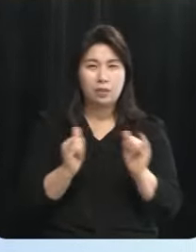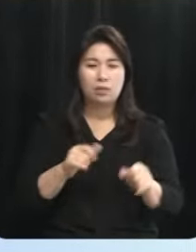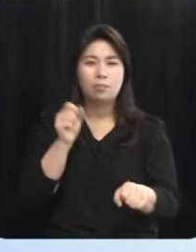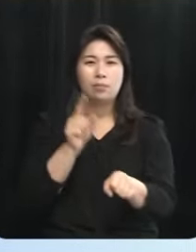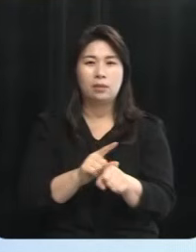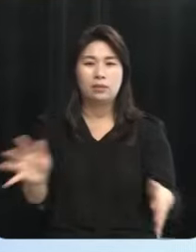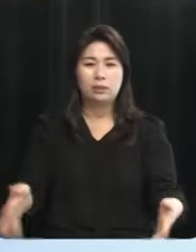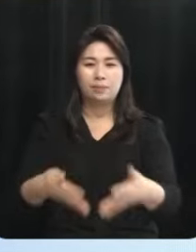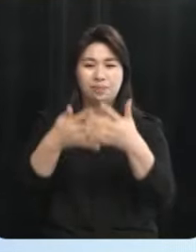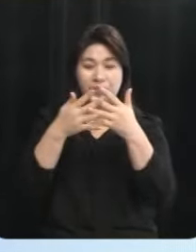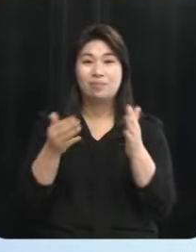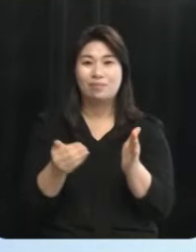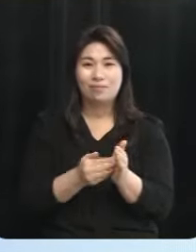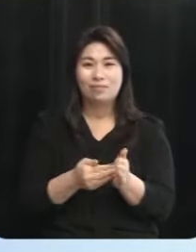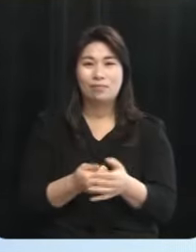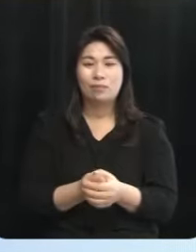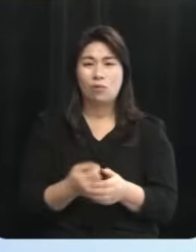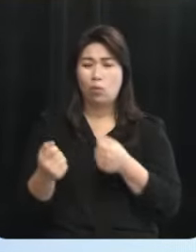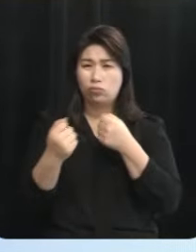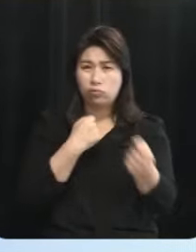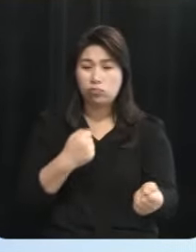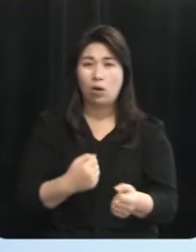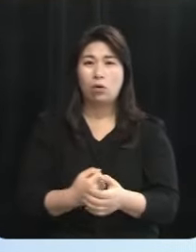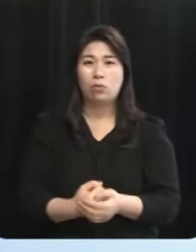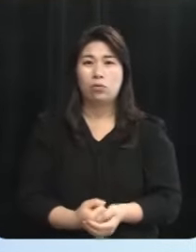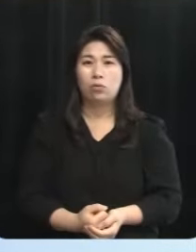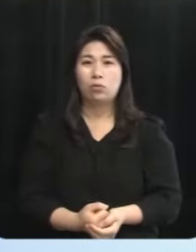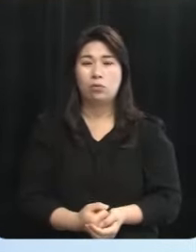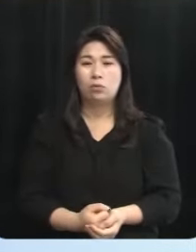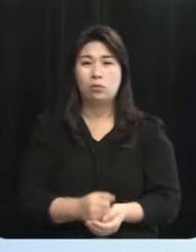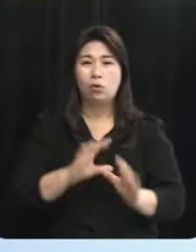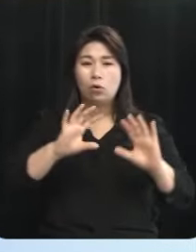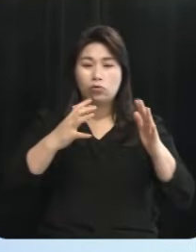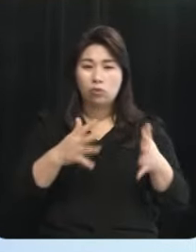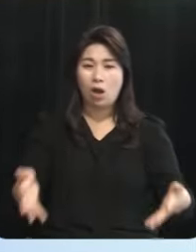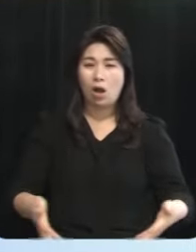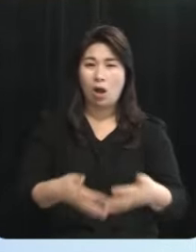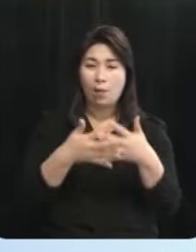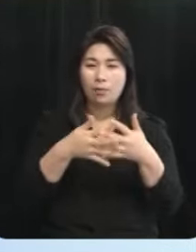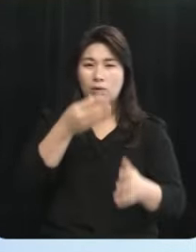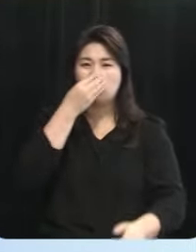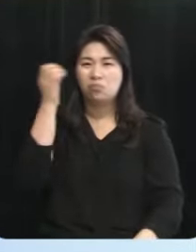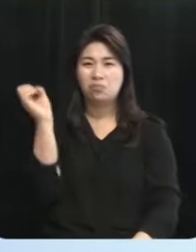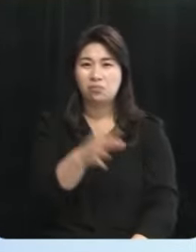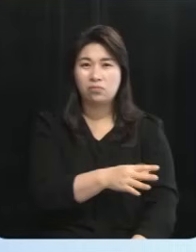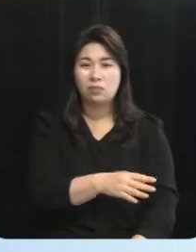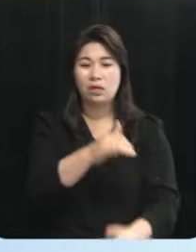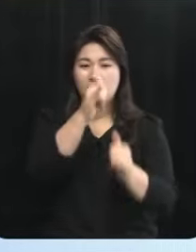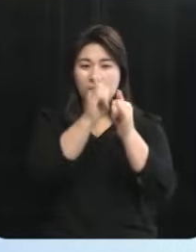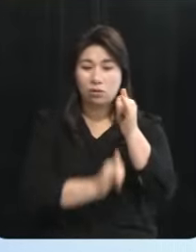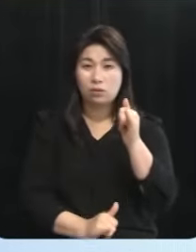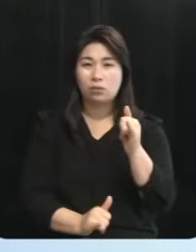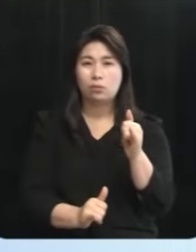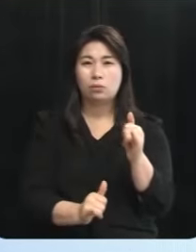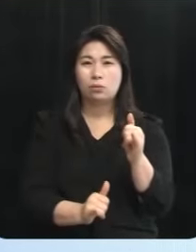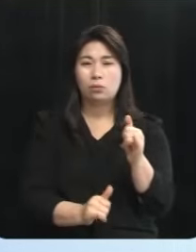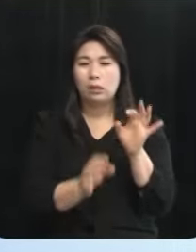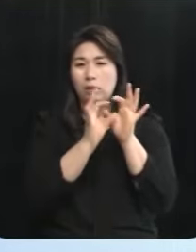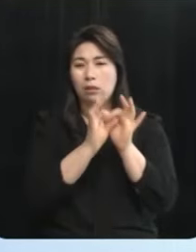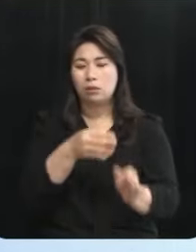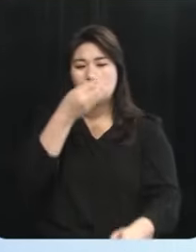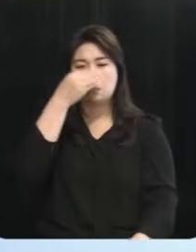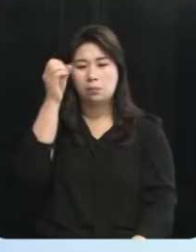합의한 바입니다 그런데도 불구하고 이러한 국가적 합의를 무시하고 역사적으로 계속